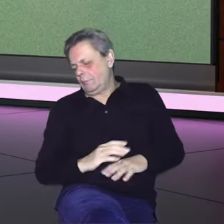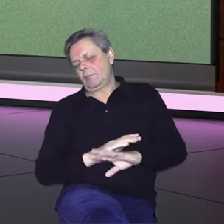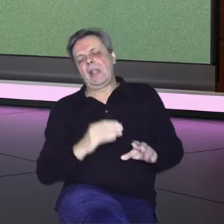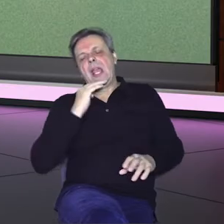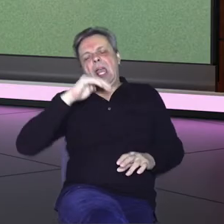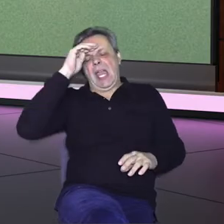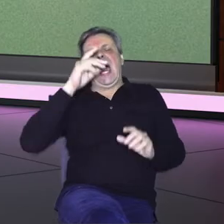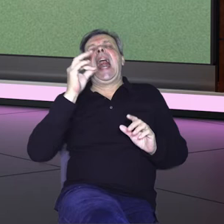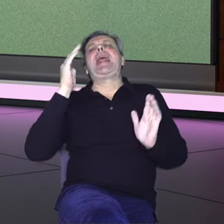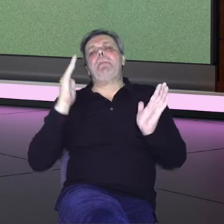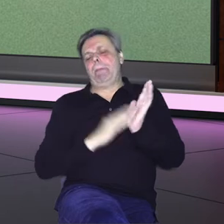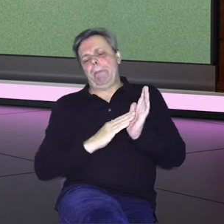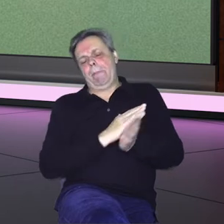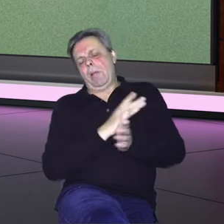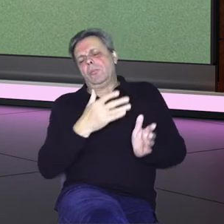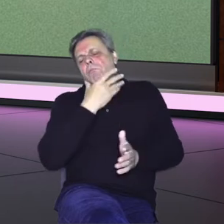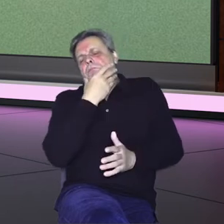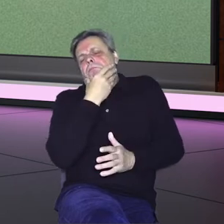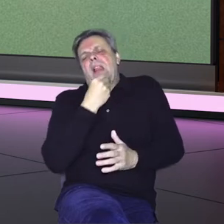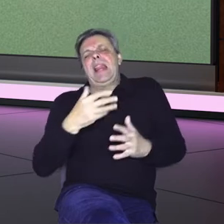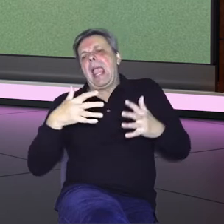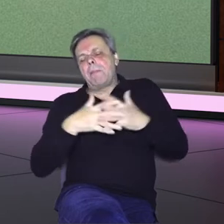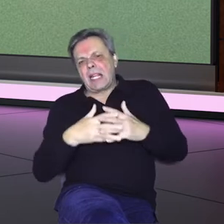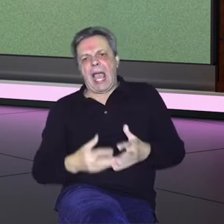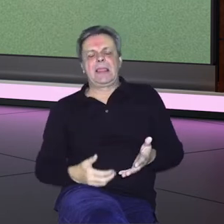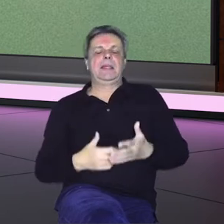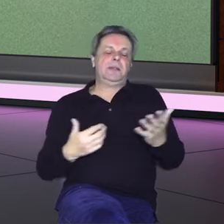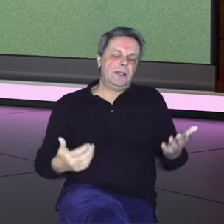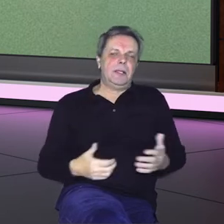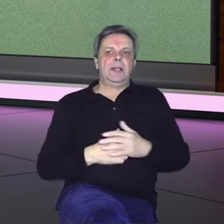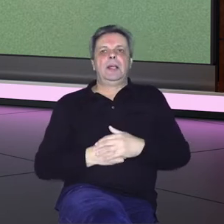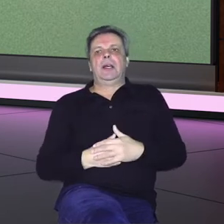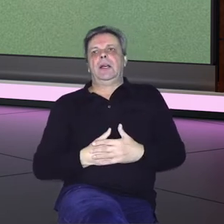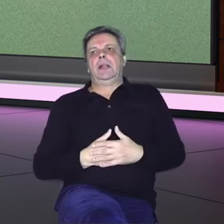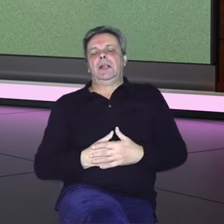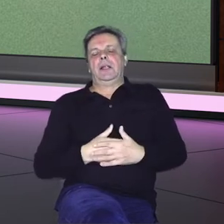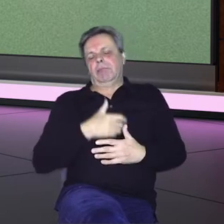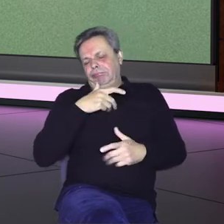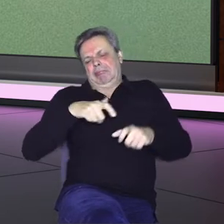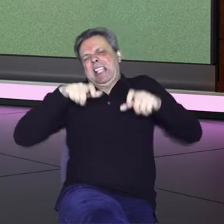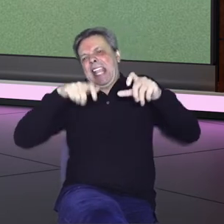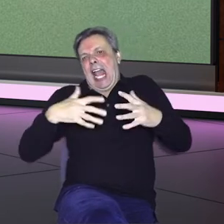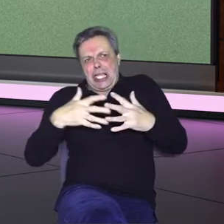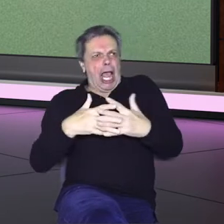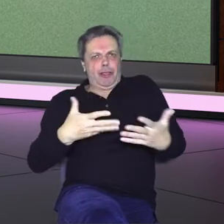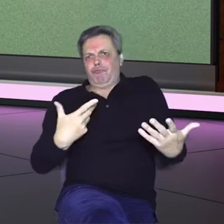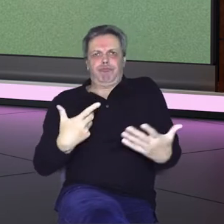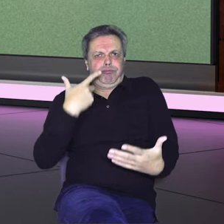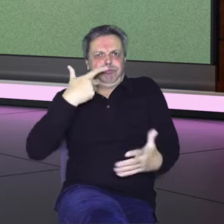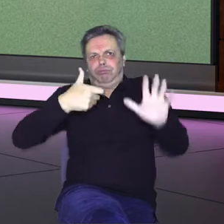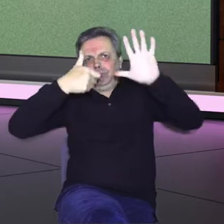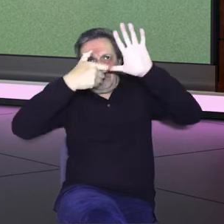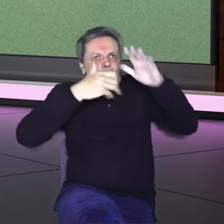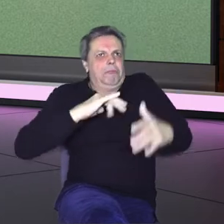jako Rim. Unikatan je, jako lijep grad i naravno fotogeničan. I jedan od najstarijih i najmanja. Naravno, bez